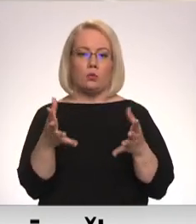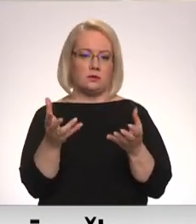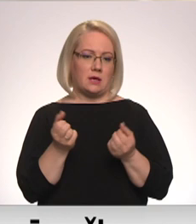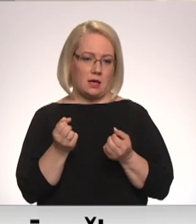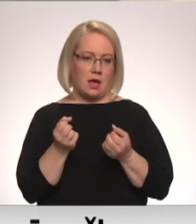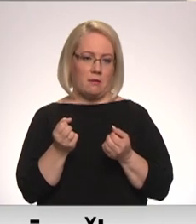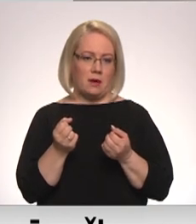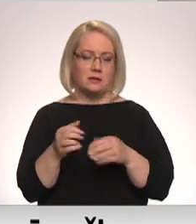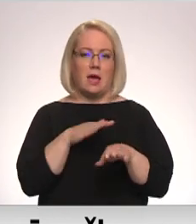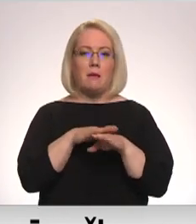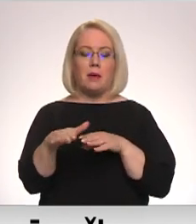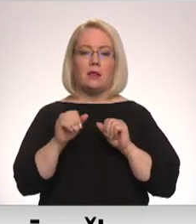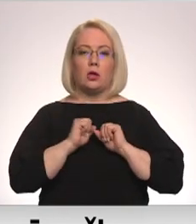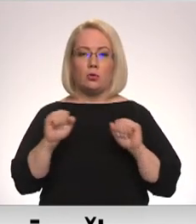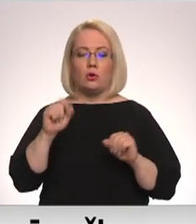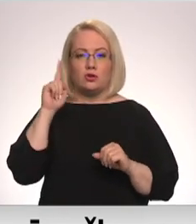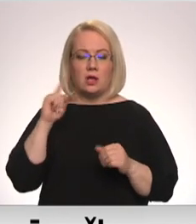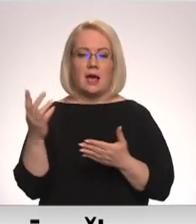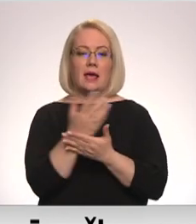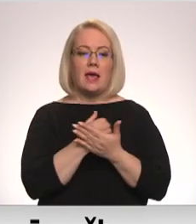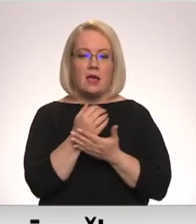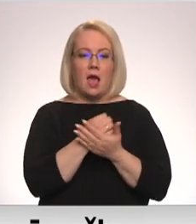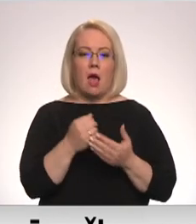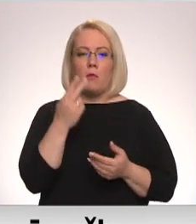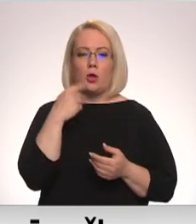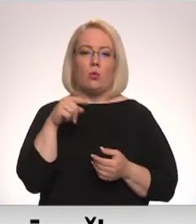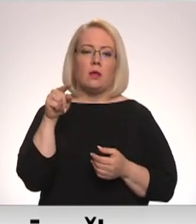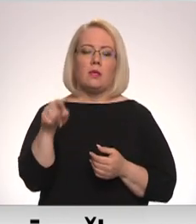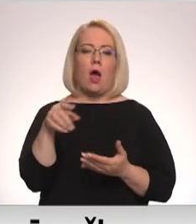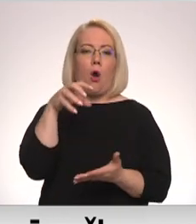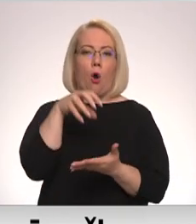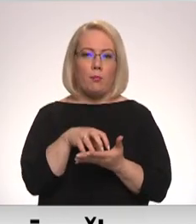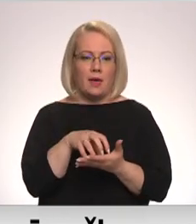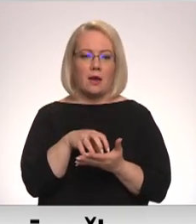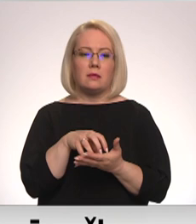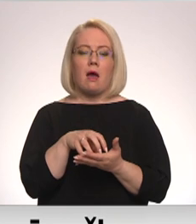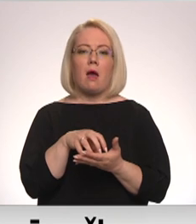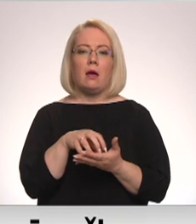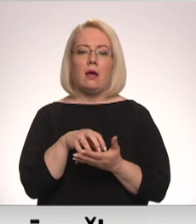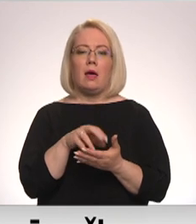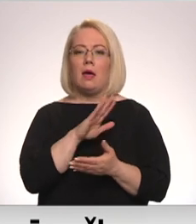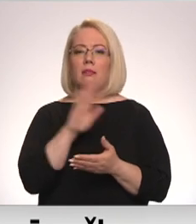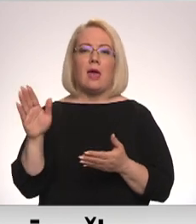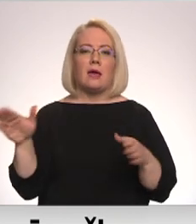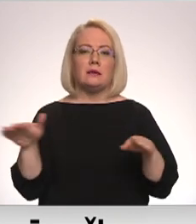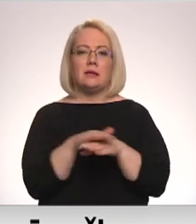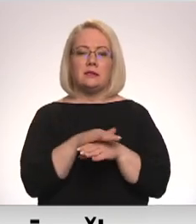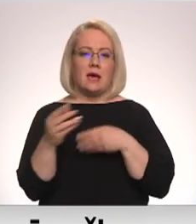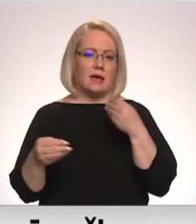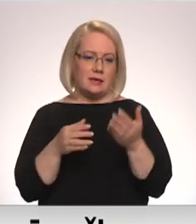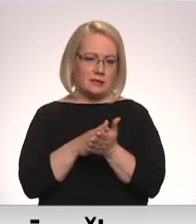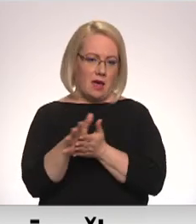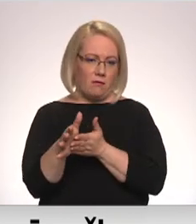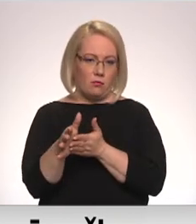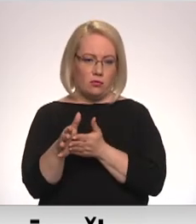Pilnīgi droši zinu, ka šie ieņēmumi no tā objekta, viņi nesad ar tos izdevumus tam